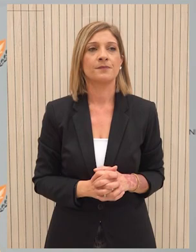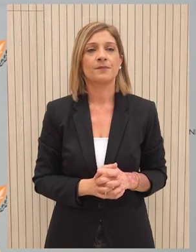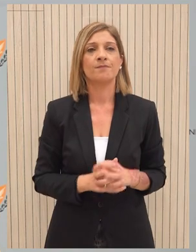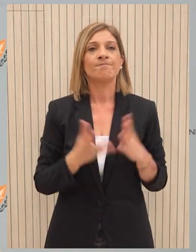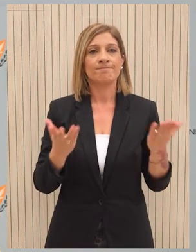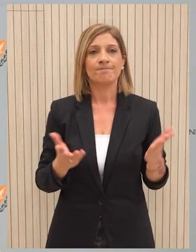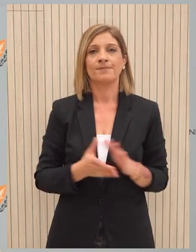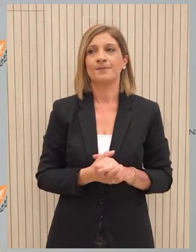Εντάξει. Ευχαριστώ.